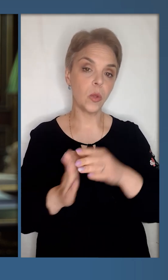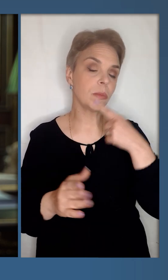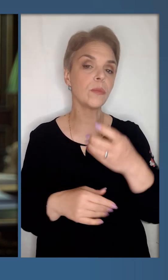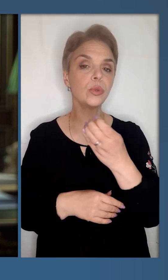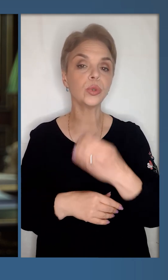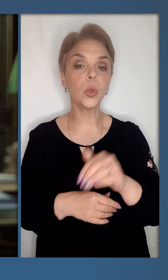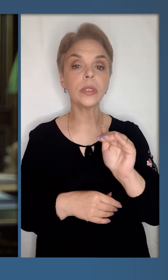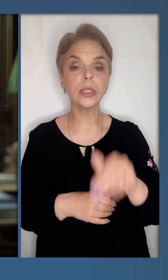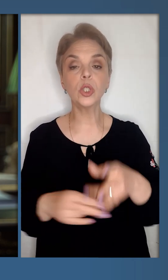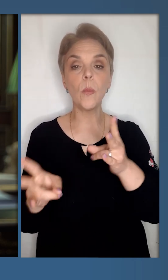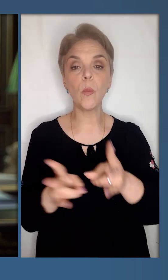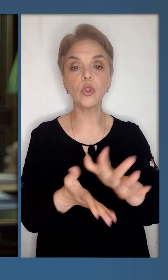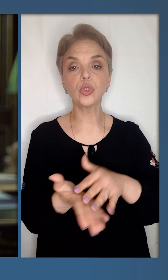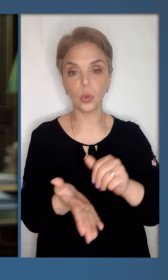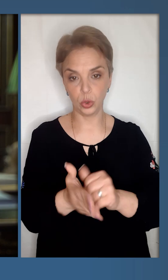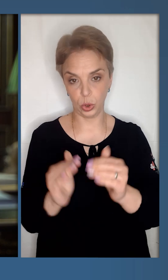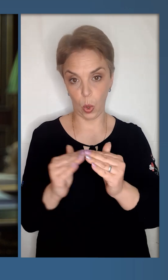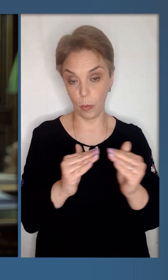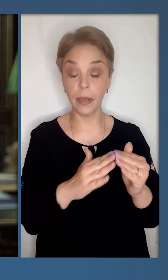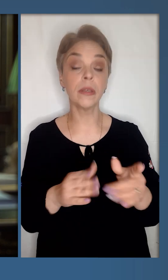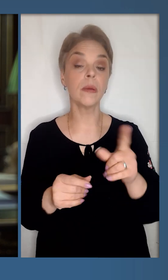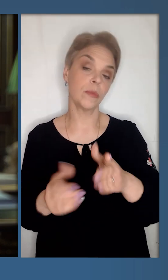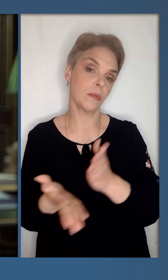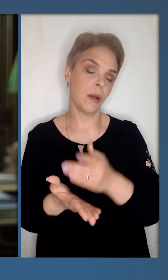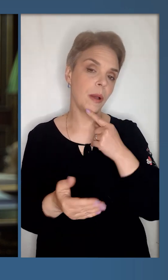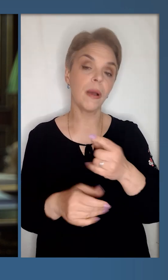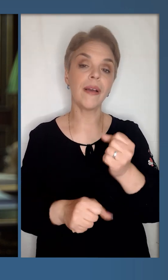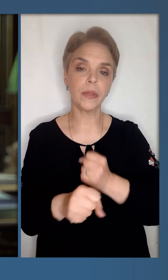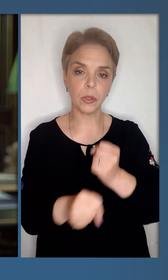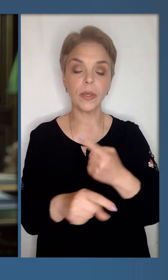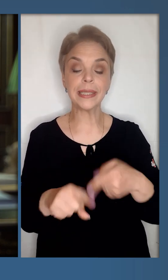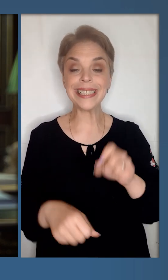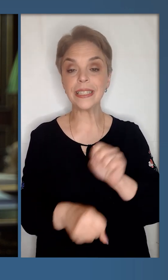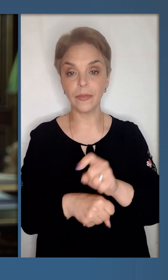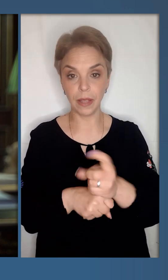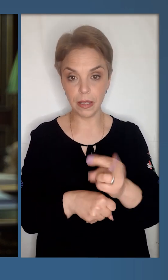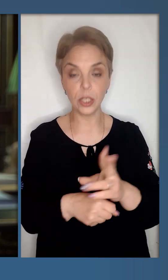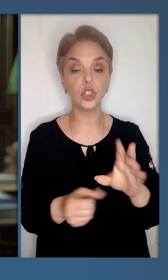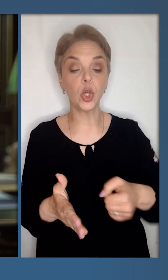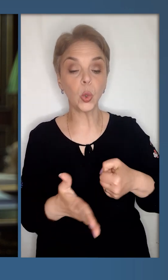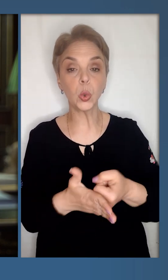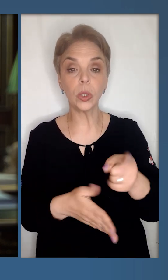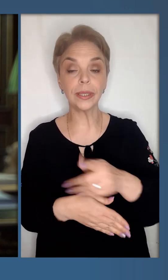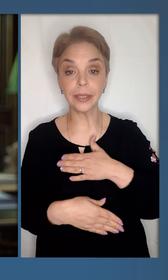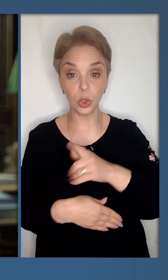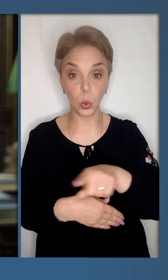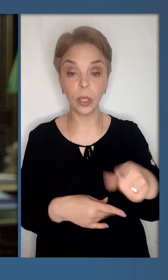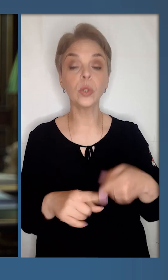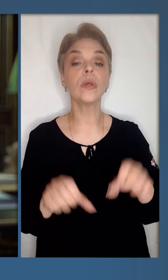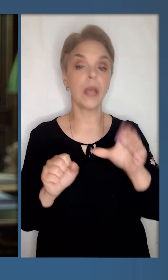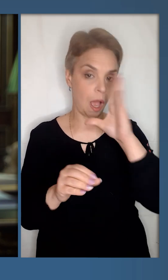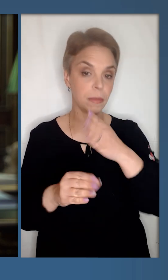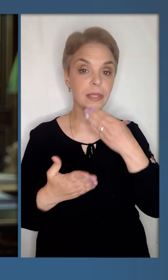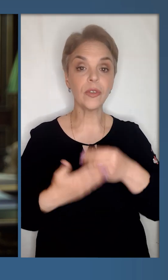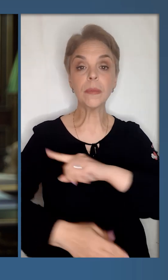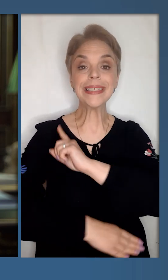йдеться про сотні тисяч пошкоджених об'єктів. Причому ми маємо відпрацювати це завдання і щодо тих наших людей,